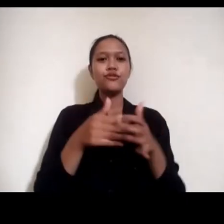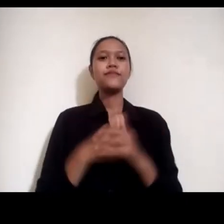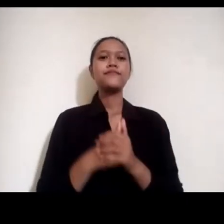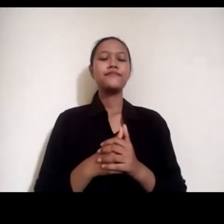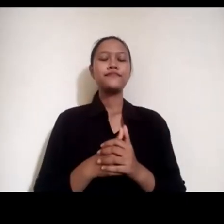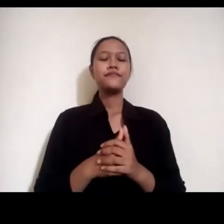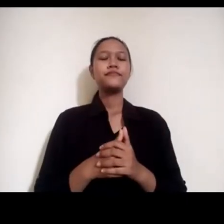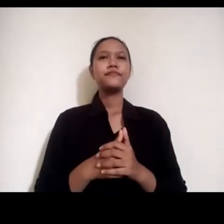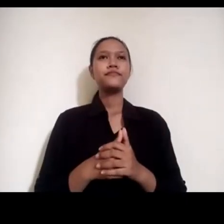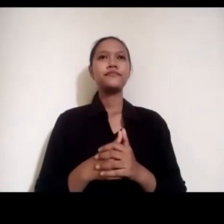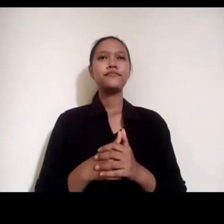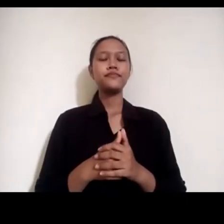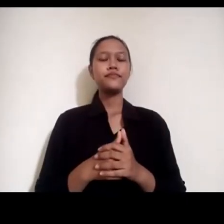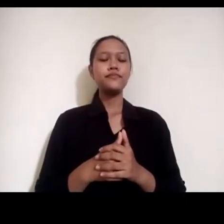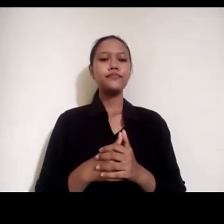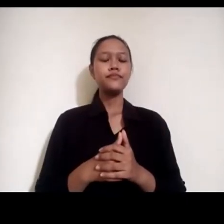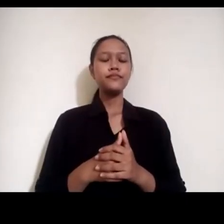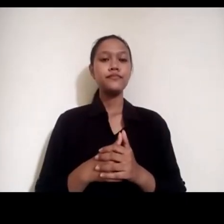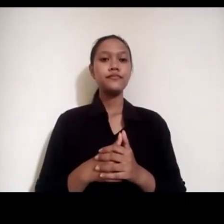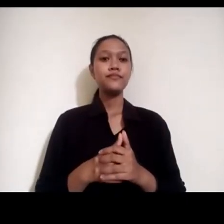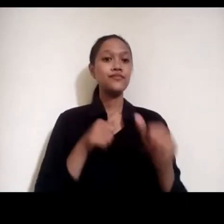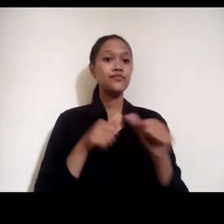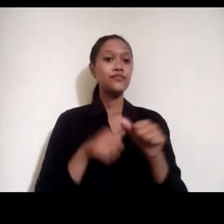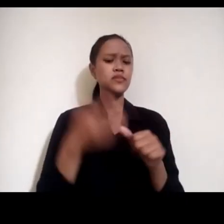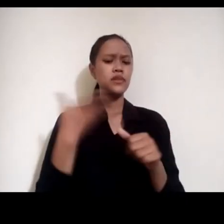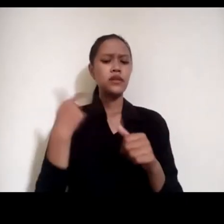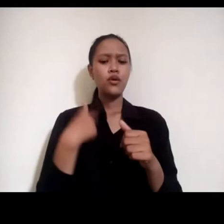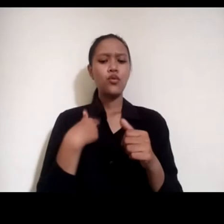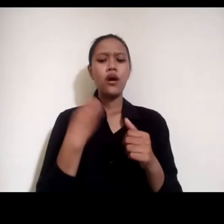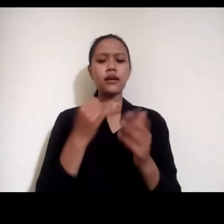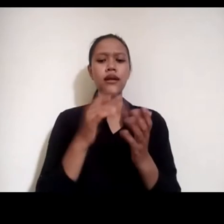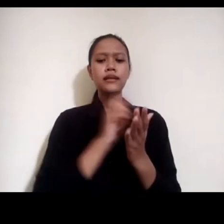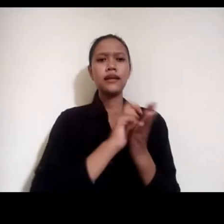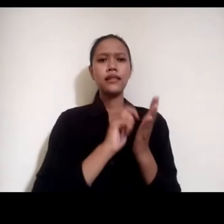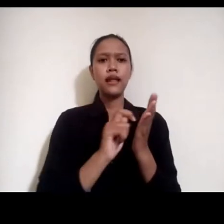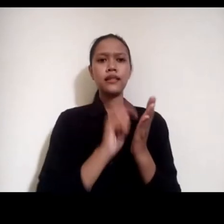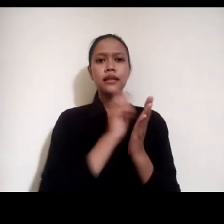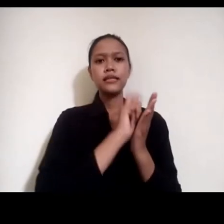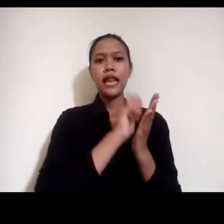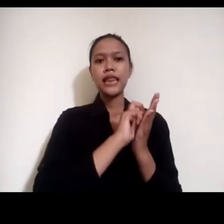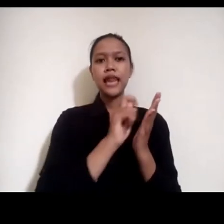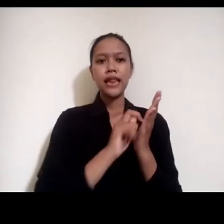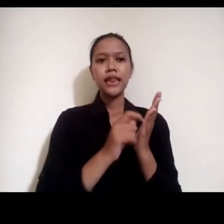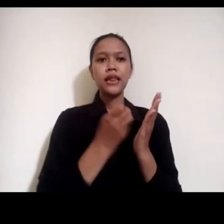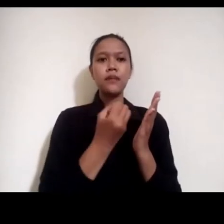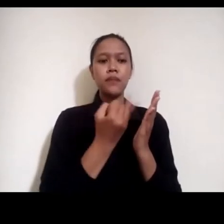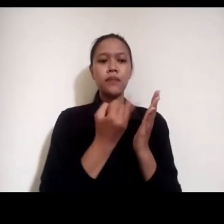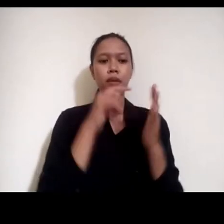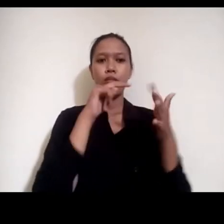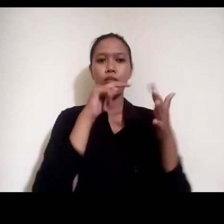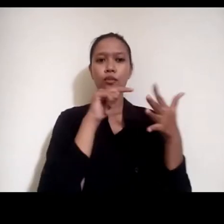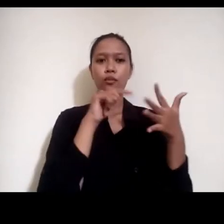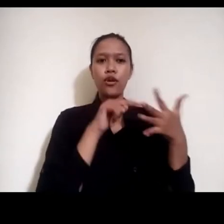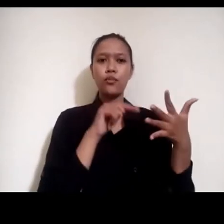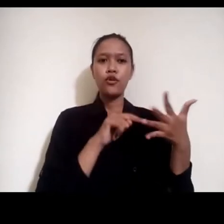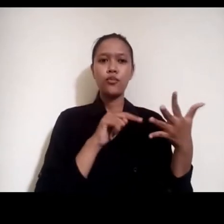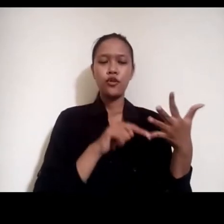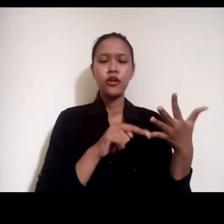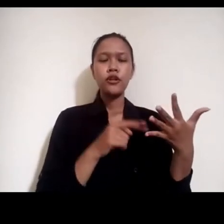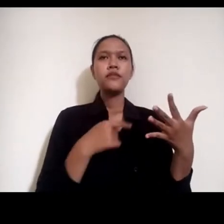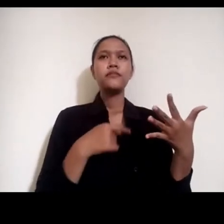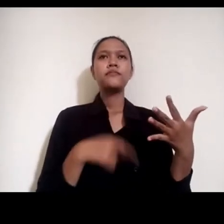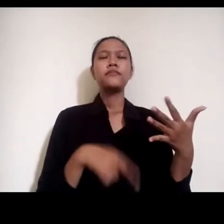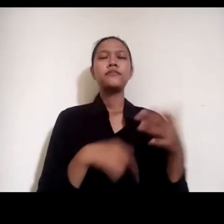dan tadi saya mencatat beberapa poin yang dari materi bankersnya gitu ya ada yang kemudian apa